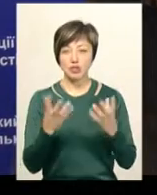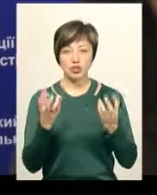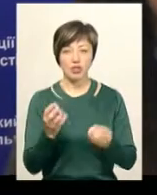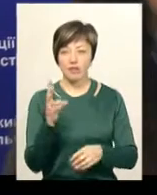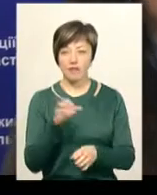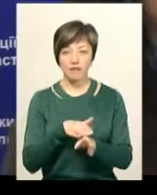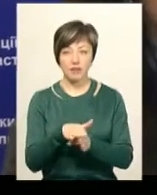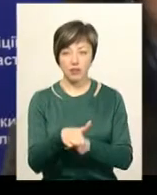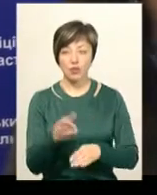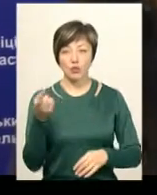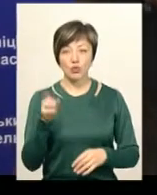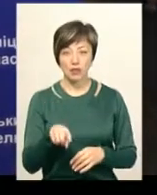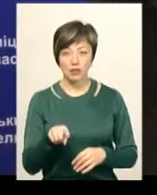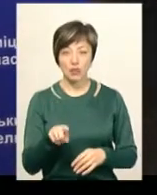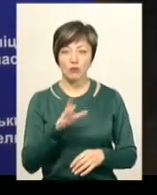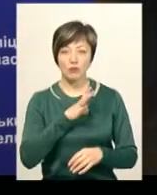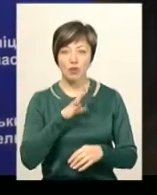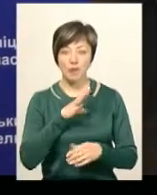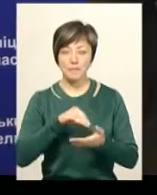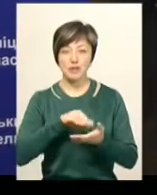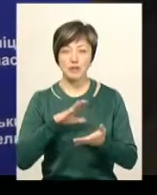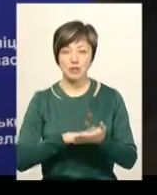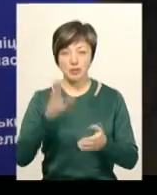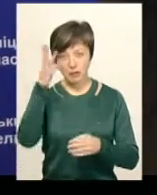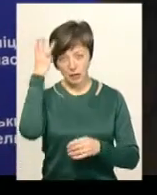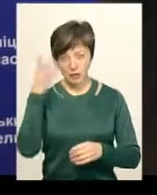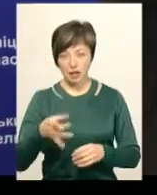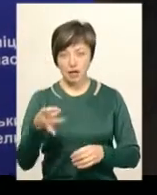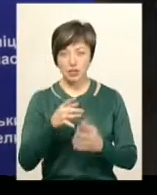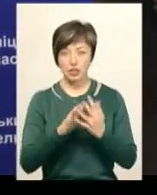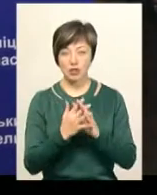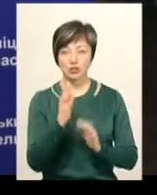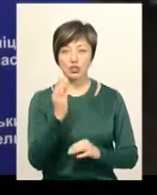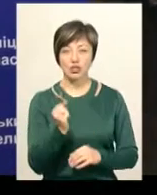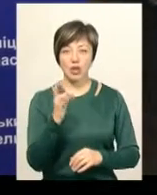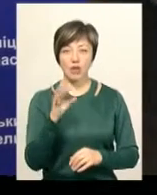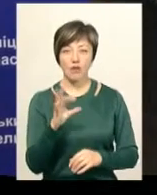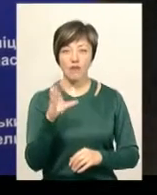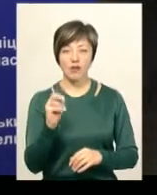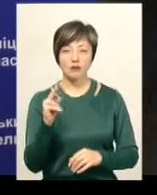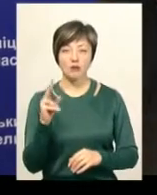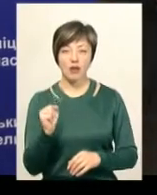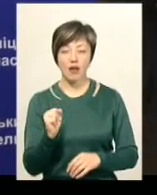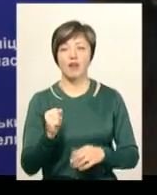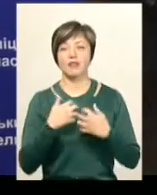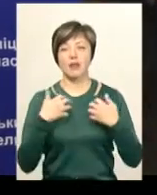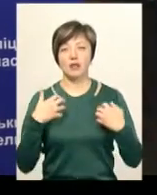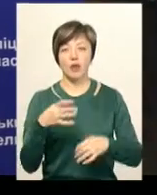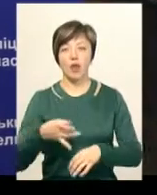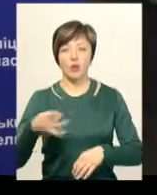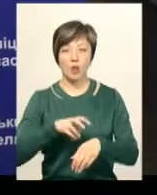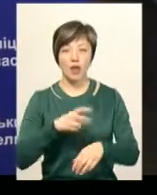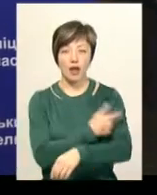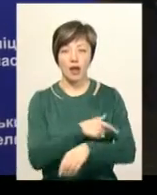виконана, оскільки вона була призначена в Хмельницький район, село Шаровечка, ветеринарну районну лікарню, оскільки в них відсутні